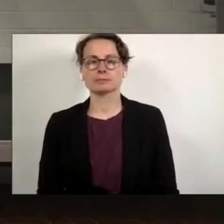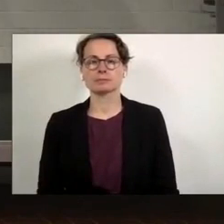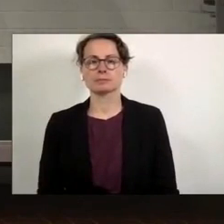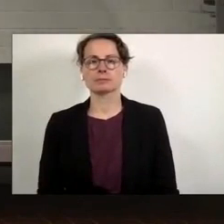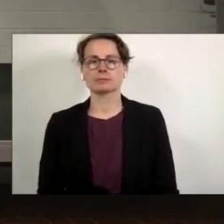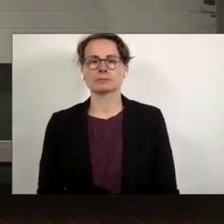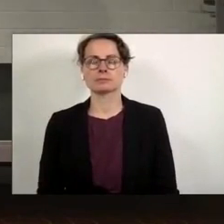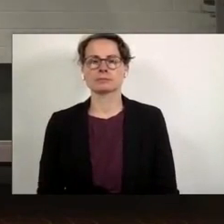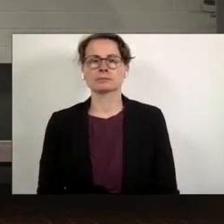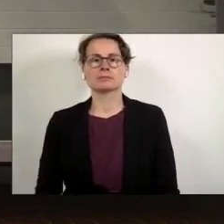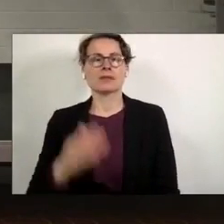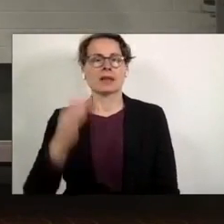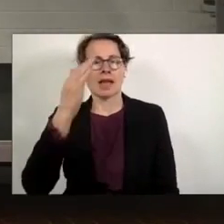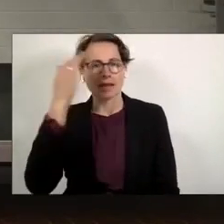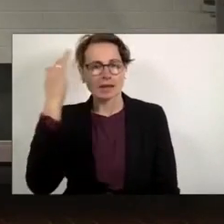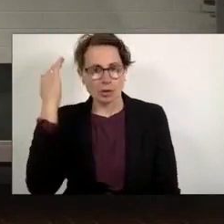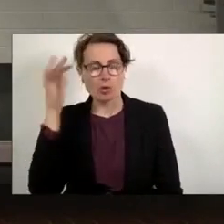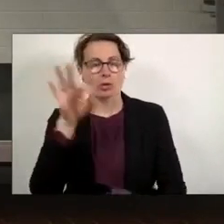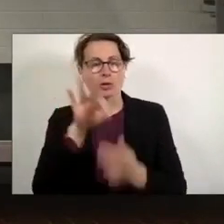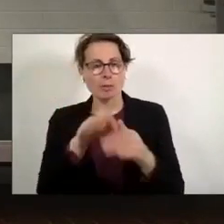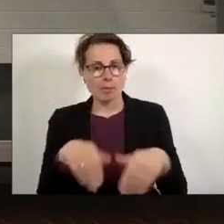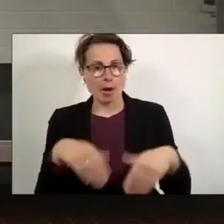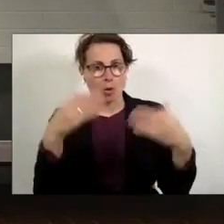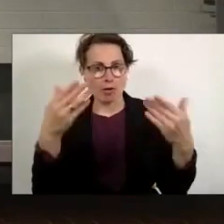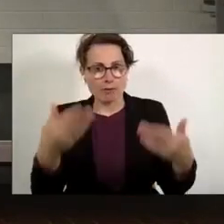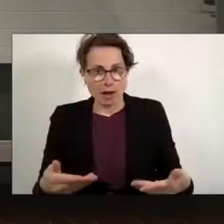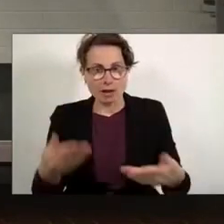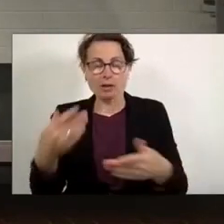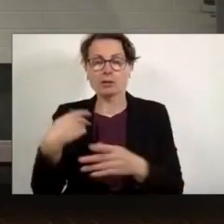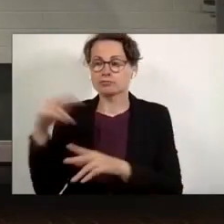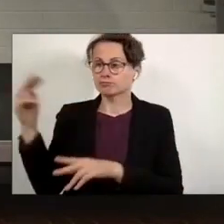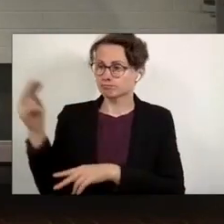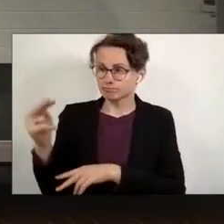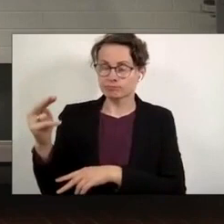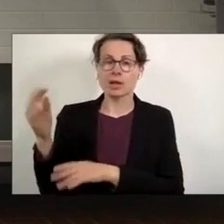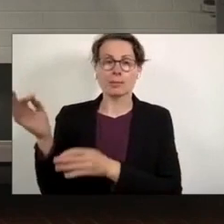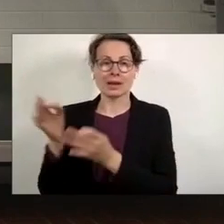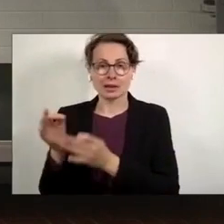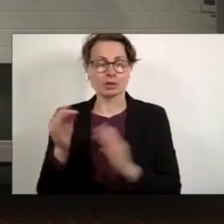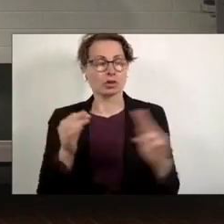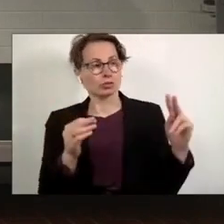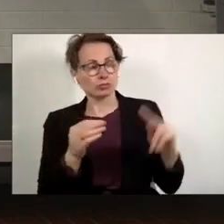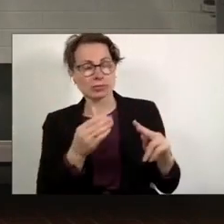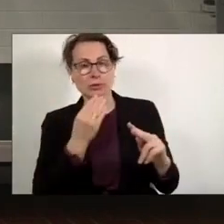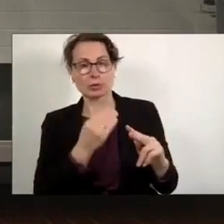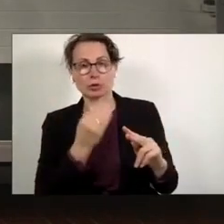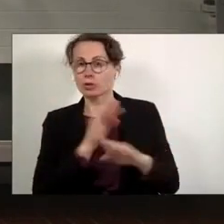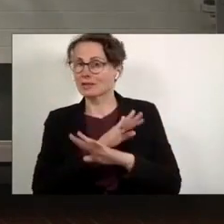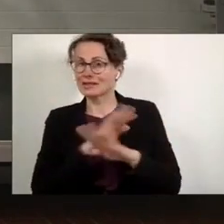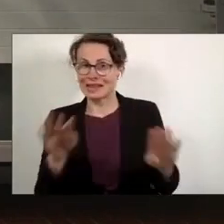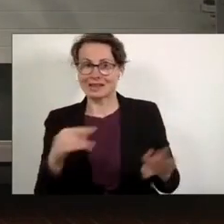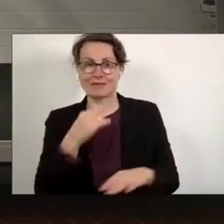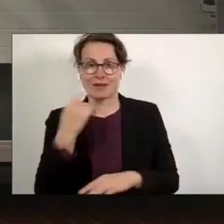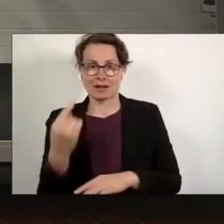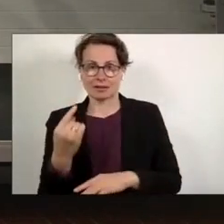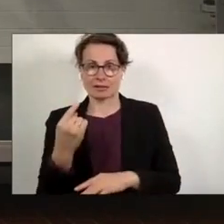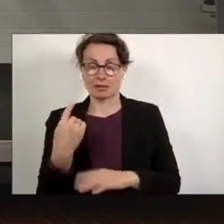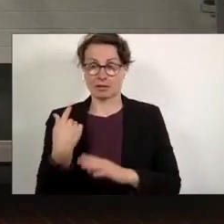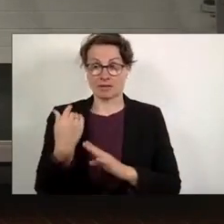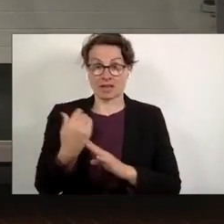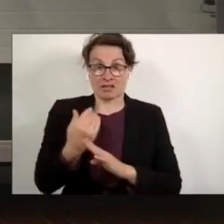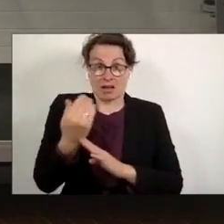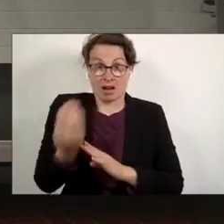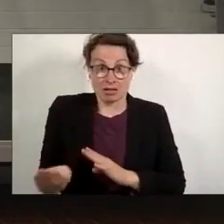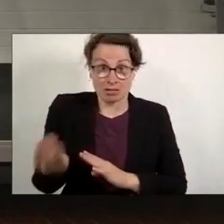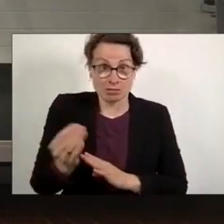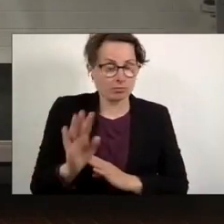Die Erinnerungen zum Mauerfall aus migrantischer und jüdischer nicht-weißer Perspektive sind kein Nachtrag und keine fehlenden Ergänzungen. Sie